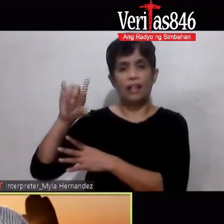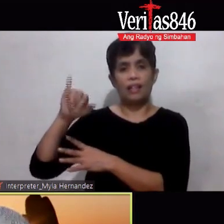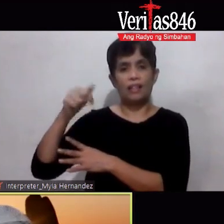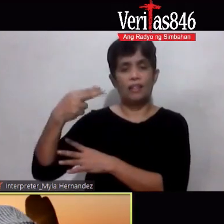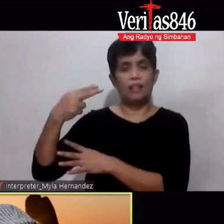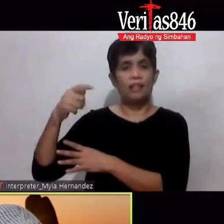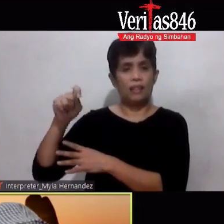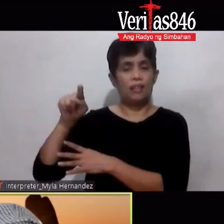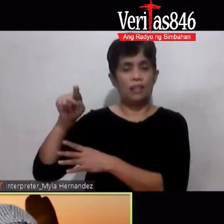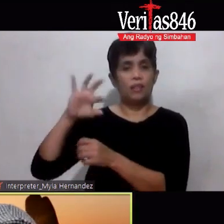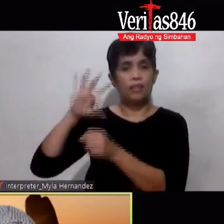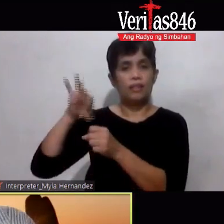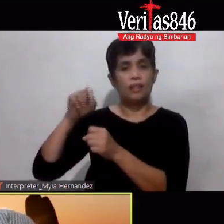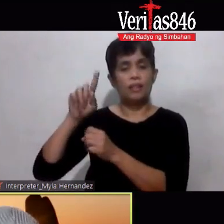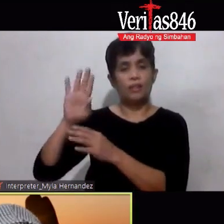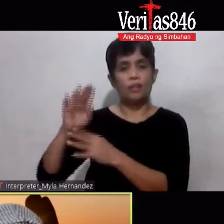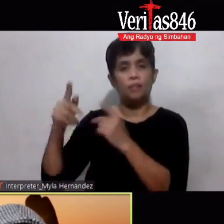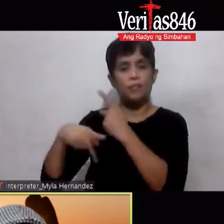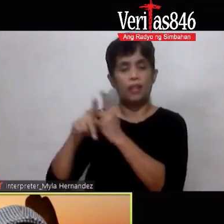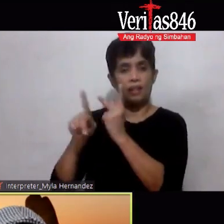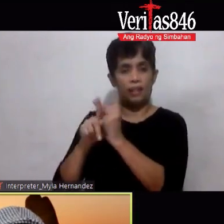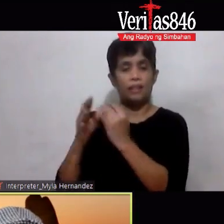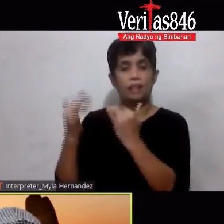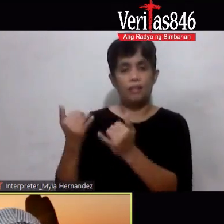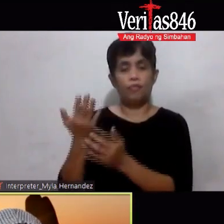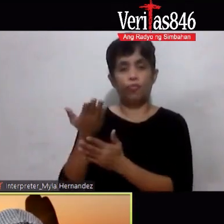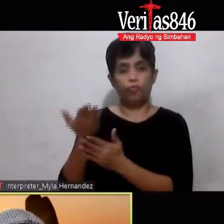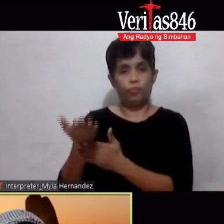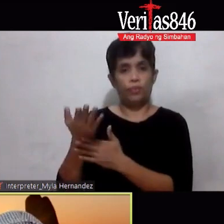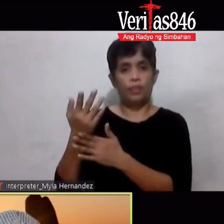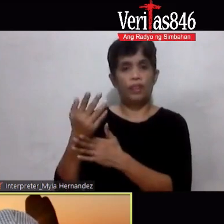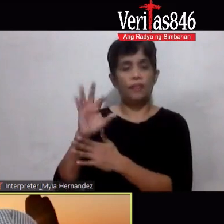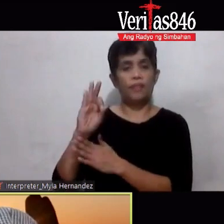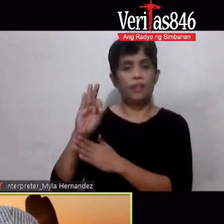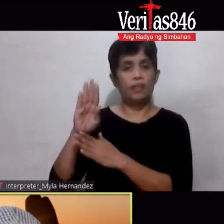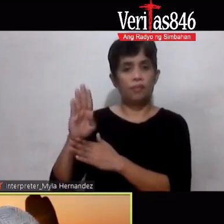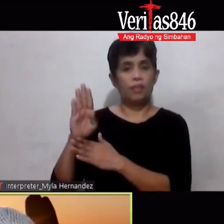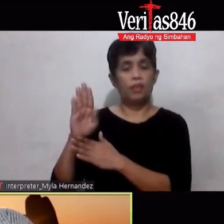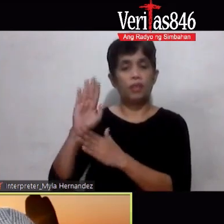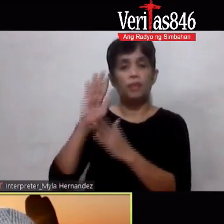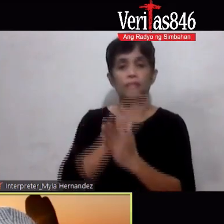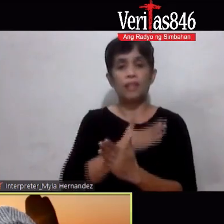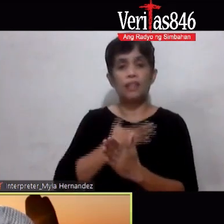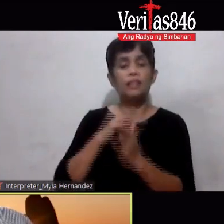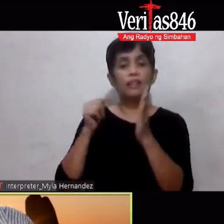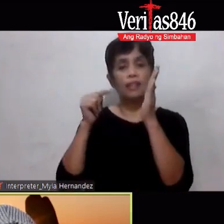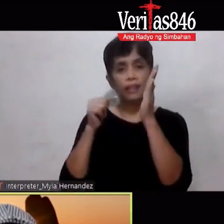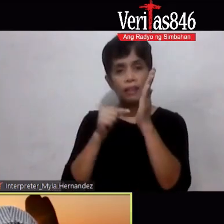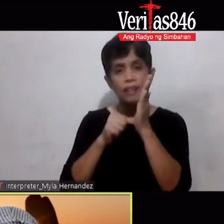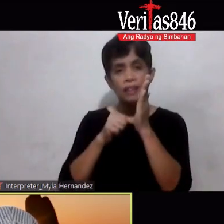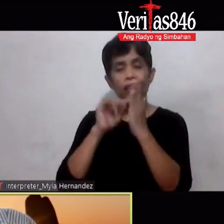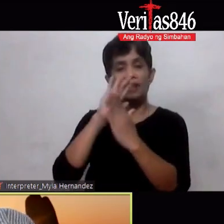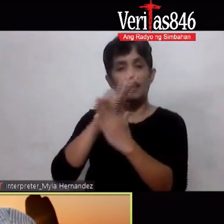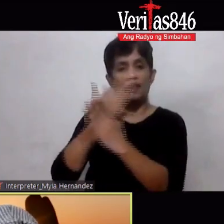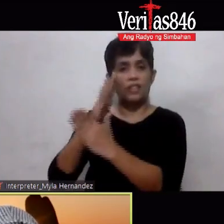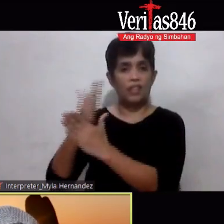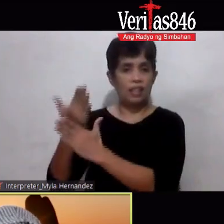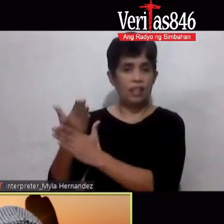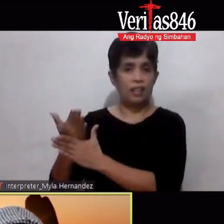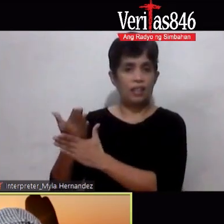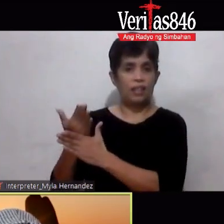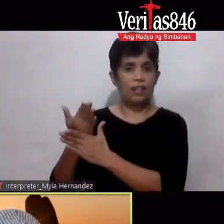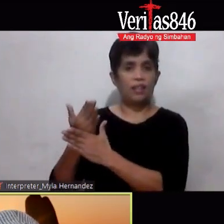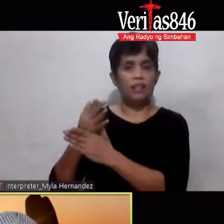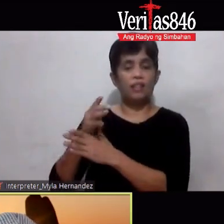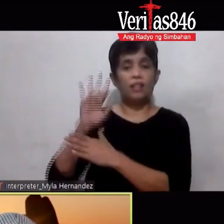lalo na Kung nakay po Nasa Facebook Hindi lang po Kayo nasa radio Ishare nyo na po I-click nyo na agad Yung share Tapos yung po Mga